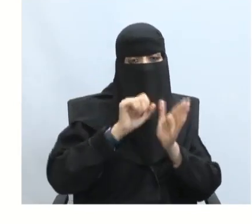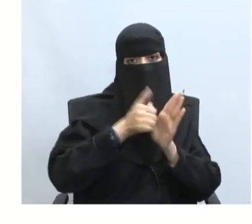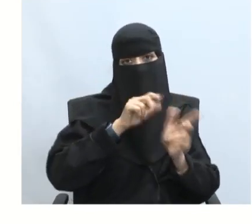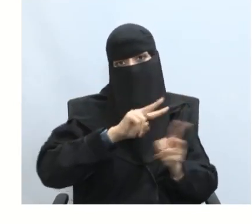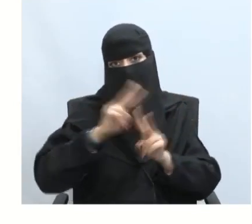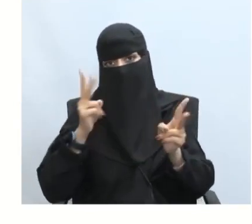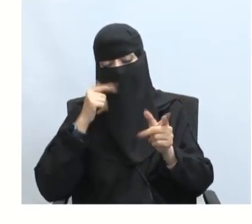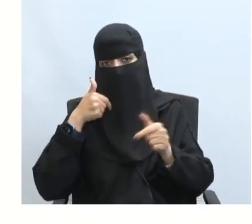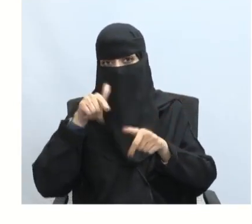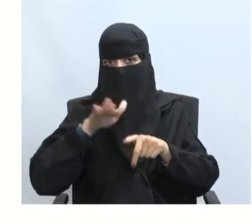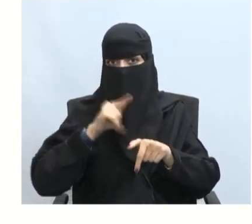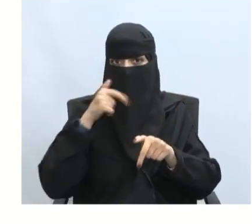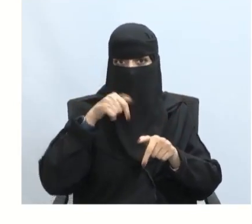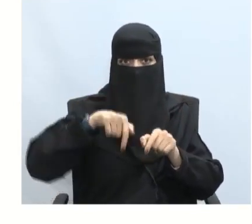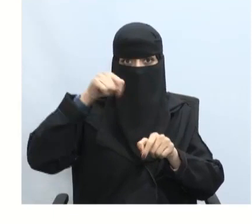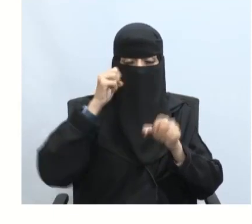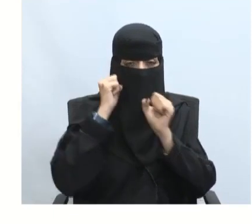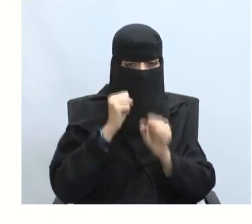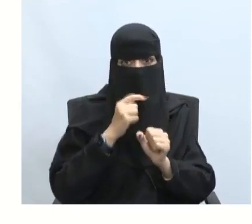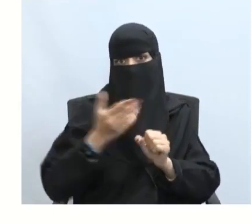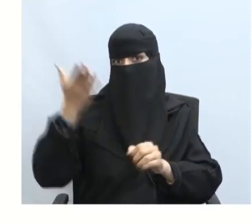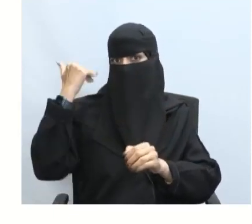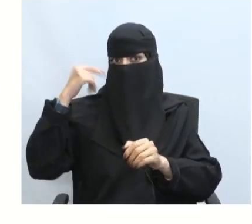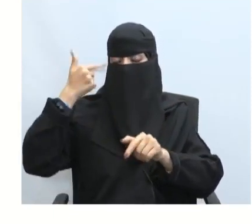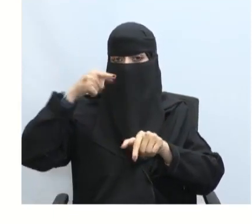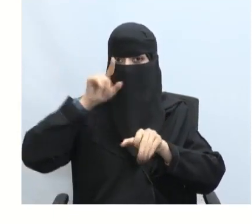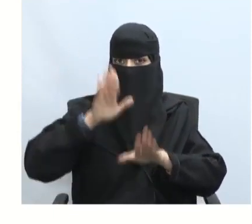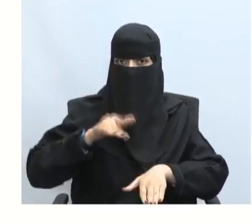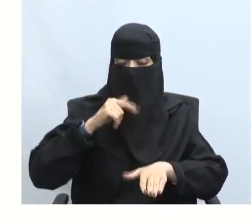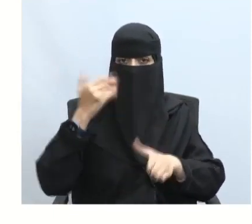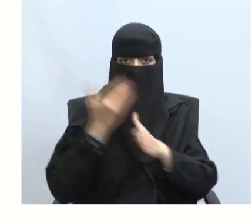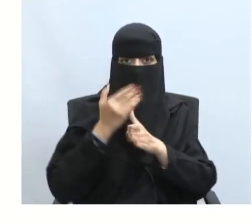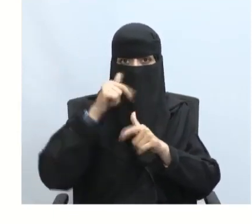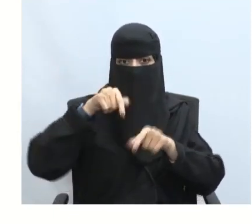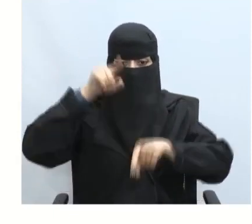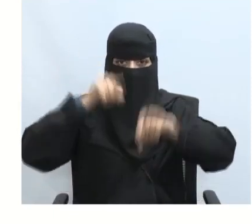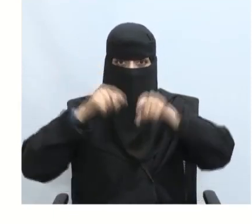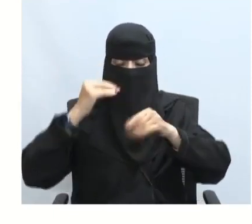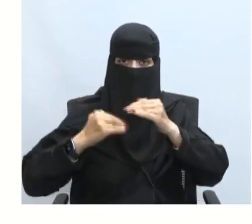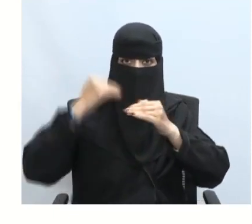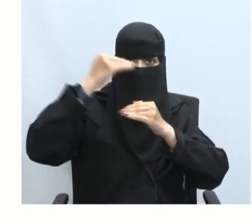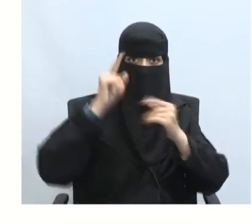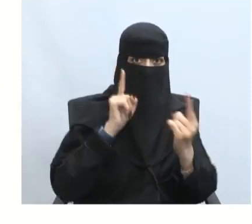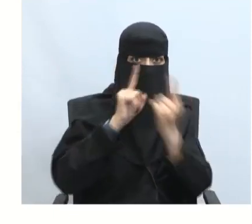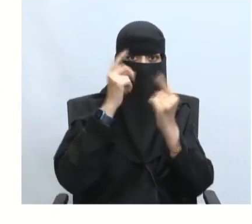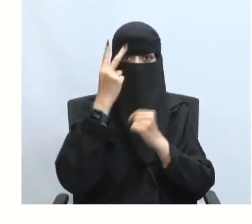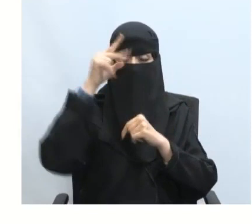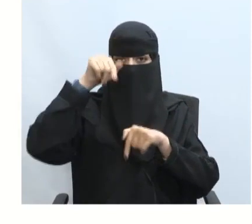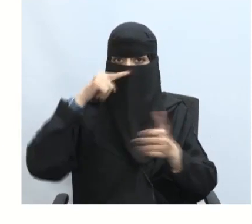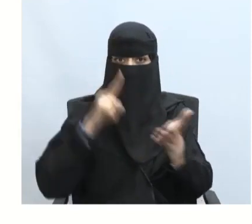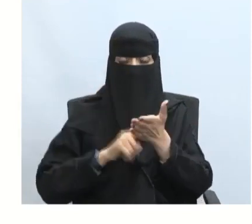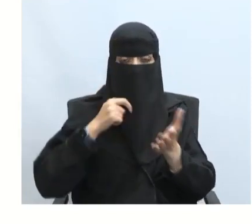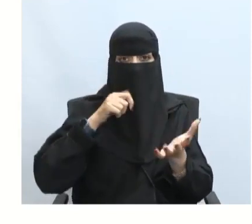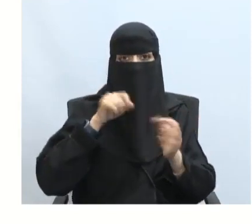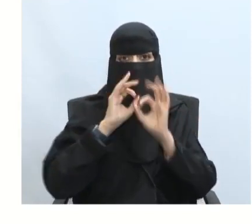نوعا ما وقد تكون أشد من السابق لكن ما يميز مرحلة المواجهة الثانية أن